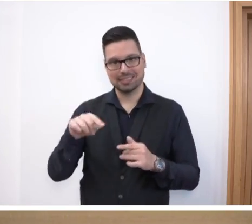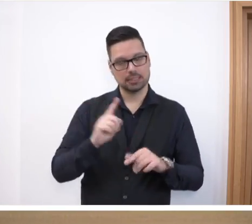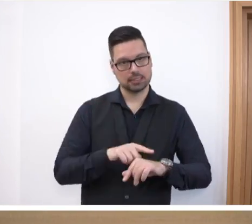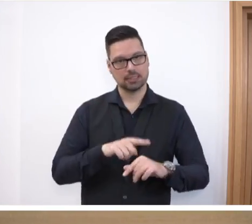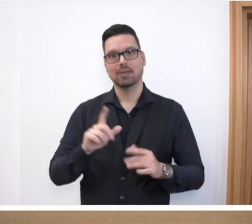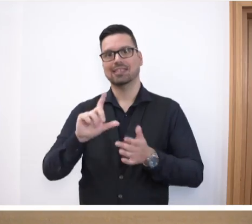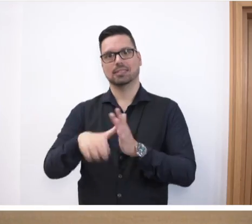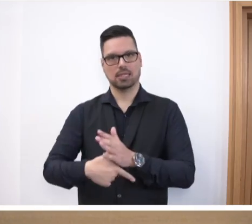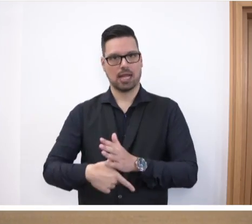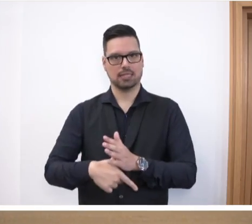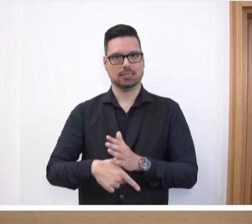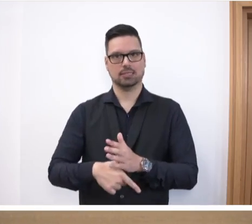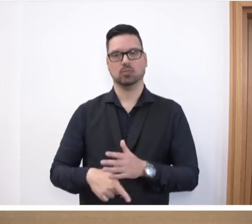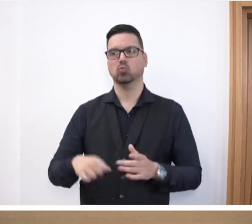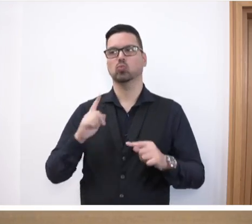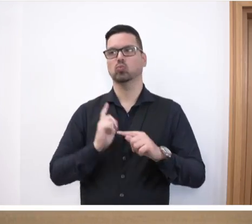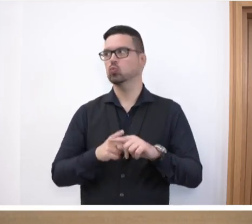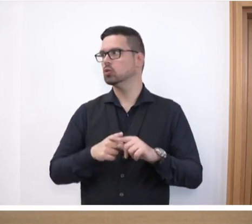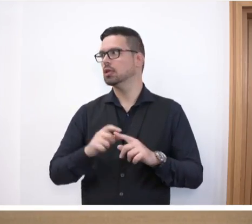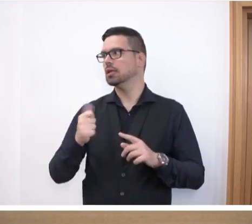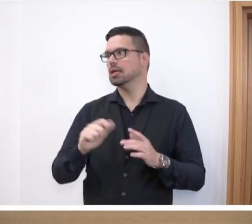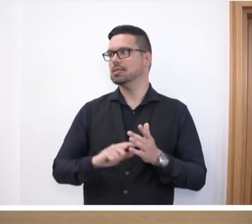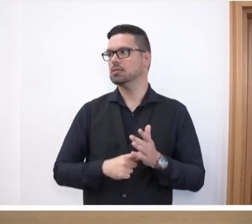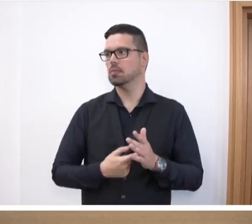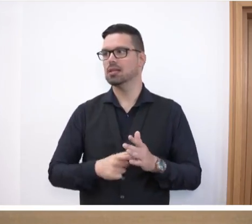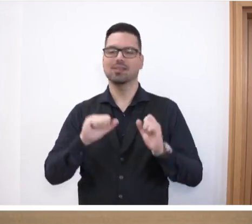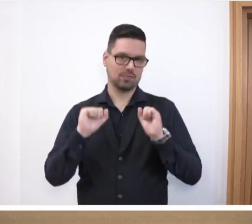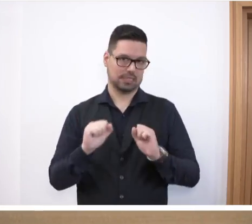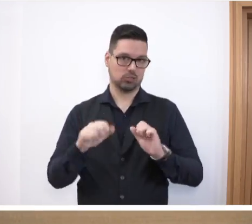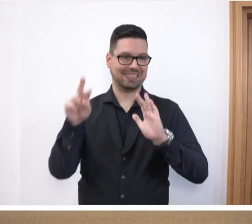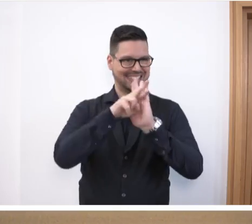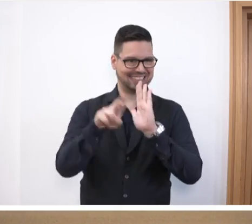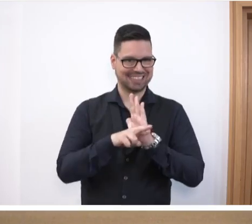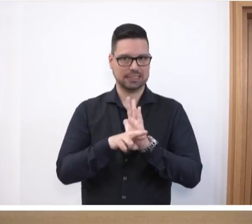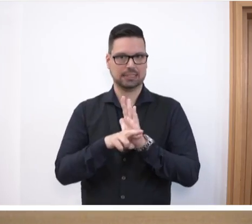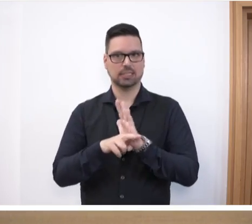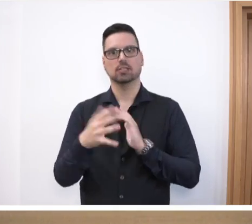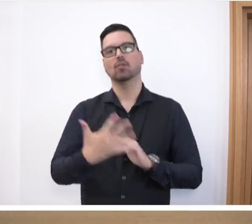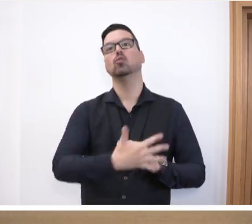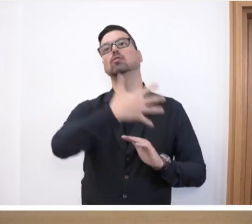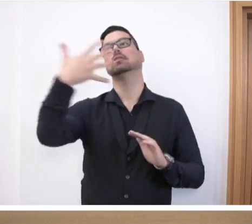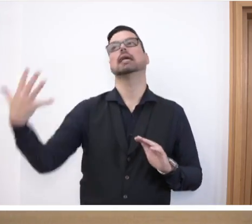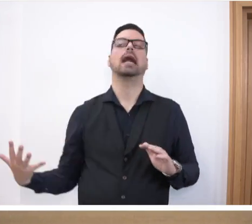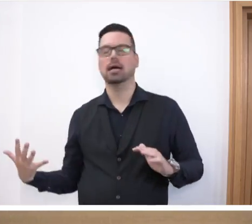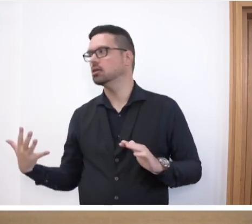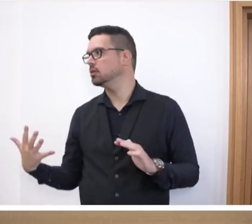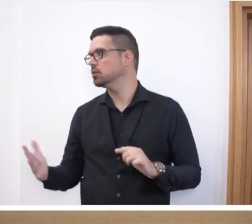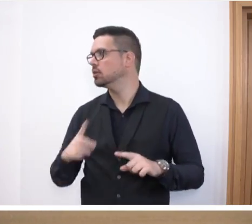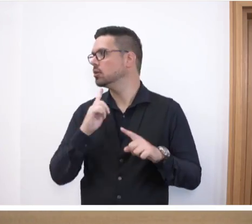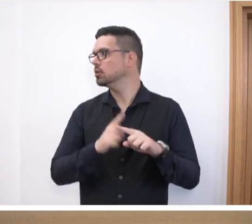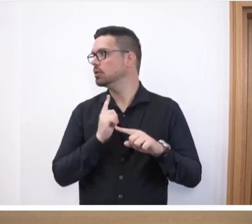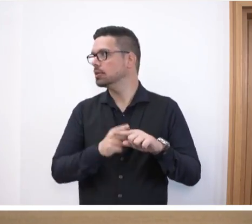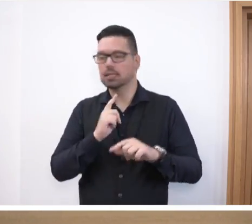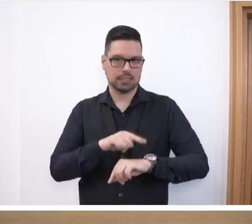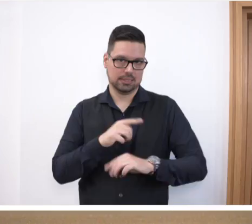dort geleistet worden ist. Und das ging ja erst einmal über die im Gesetz festgeschriebenen fünf Jahre und dann noch eine gewisse